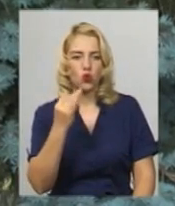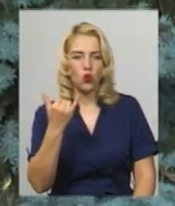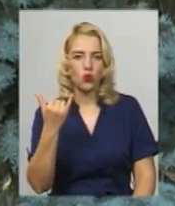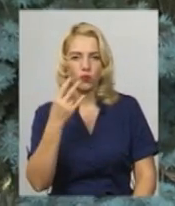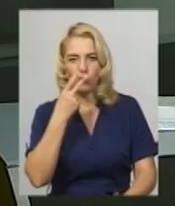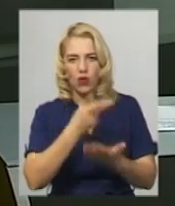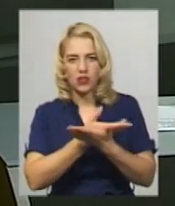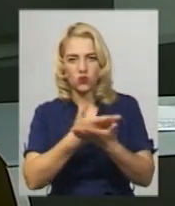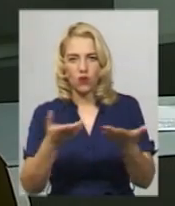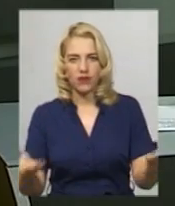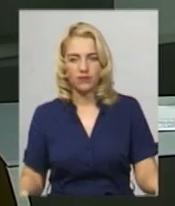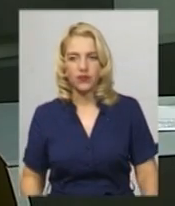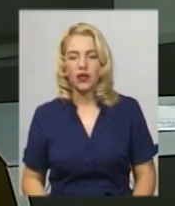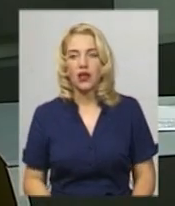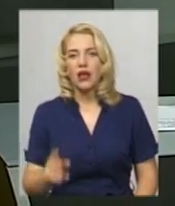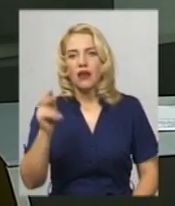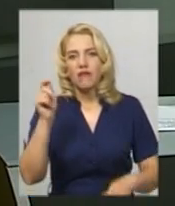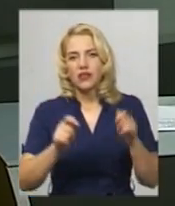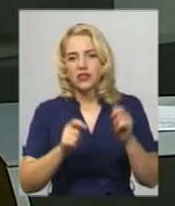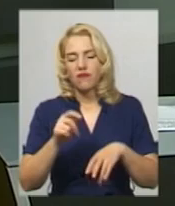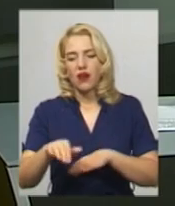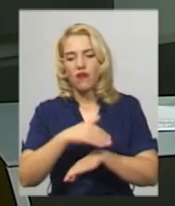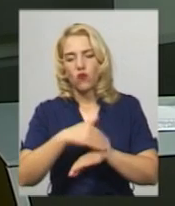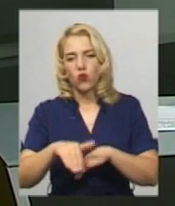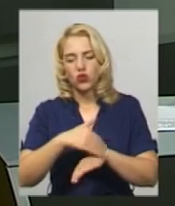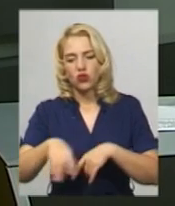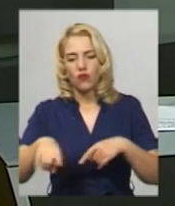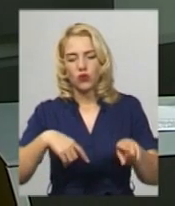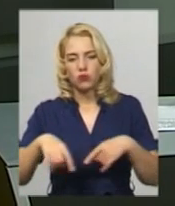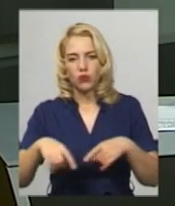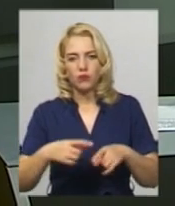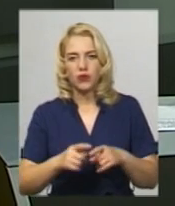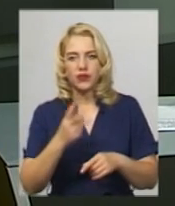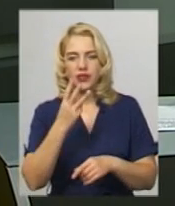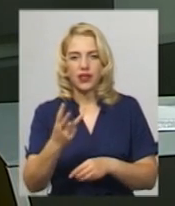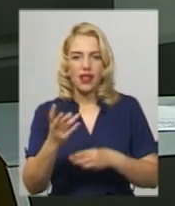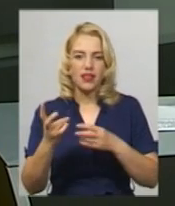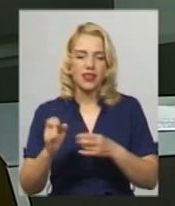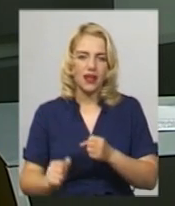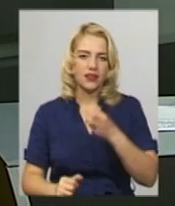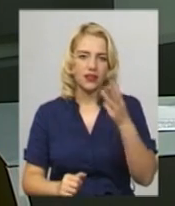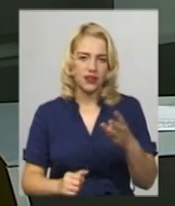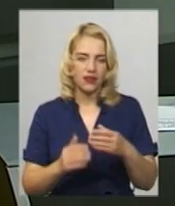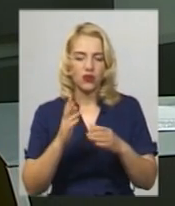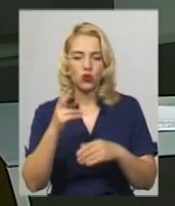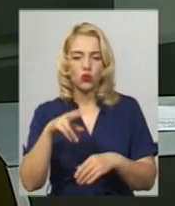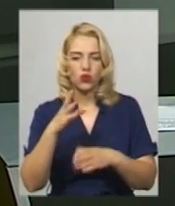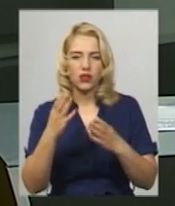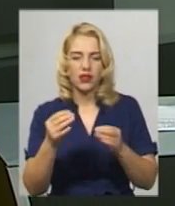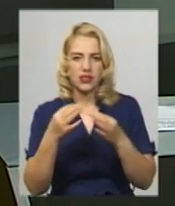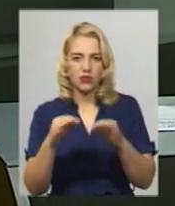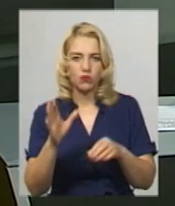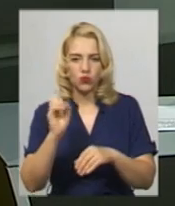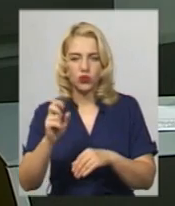шоу. Фестиваль вуличного футболу «Фестівал оф футбол» 3х3 до Дня Незалежності відбудеться у Хмельницькому.